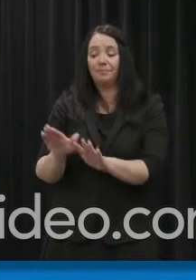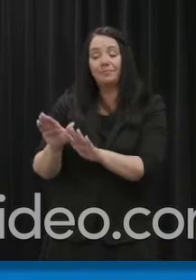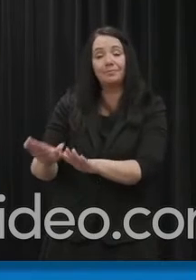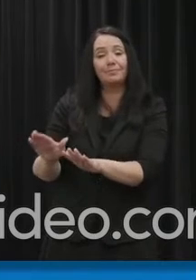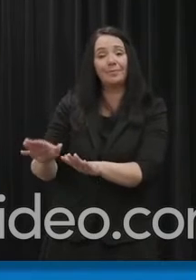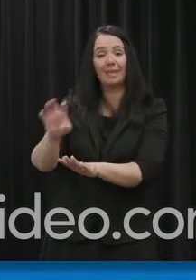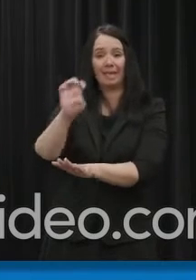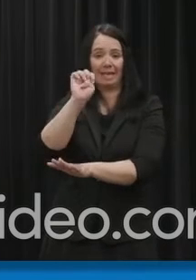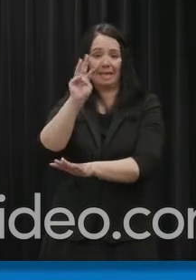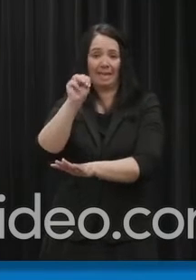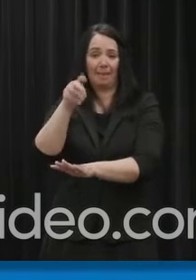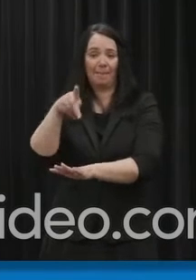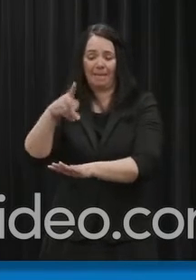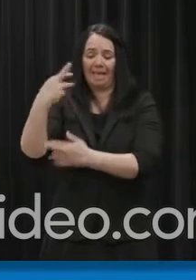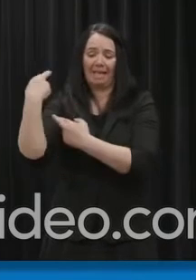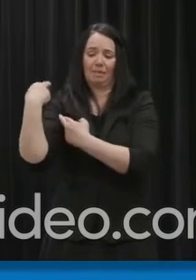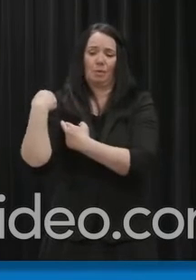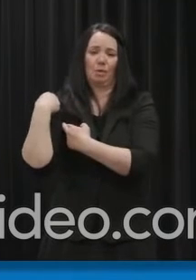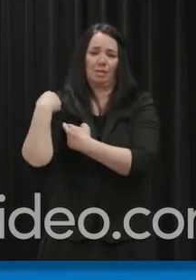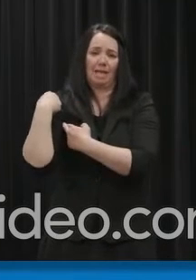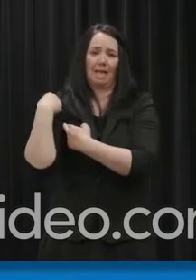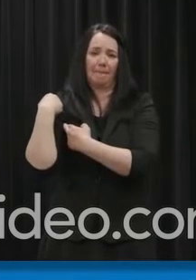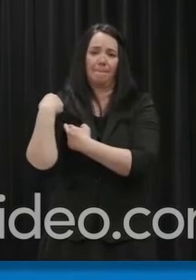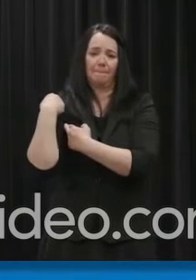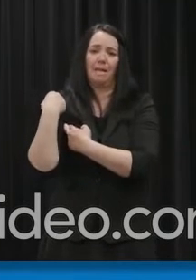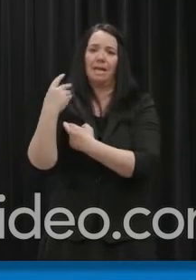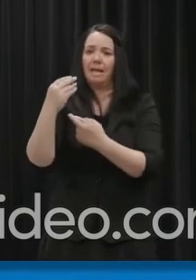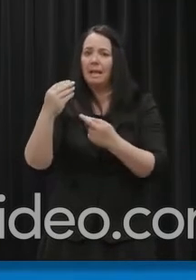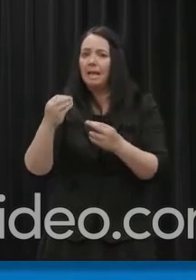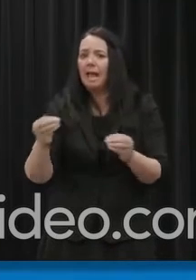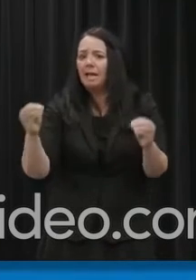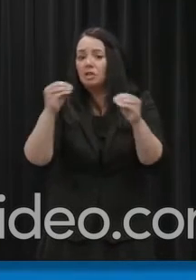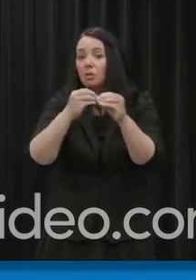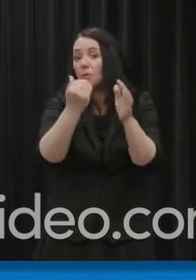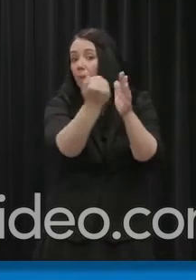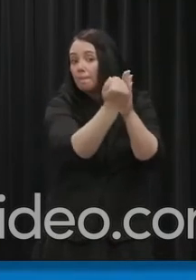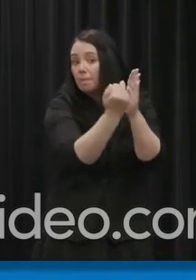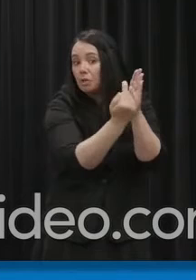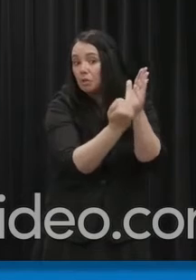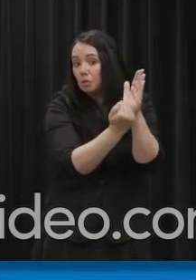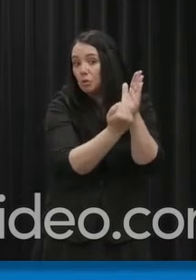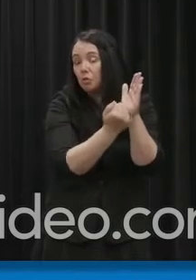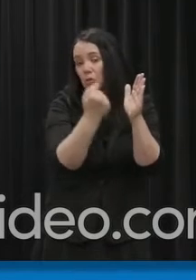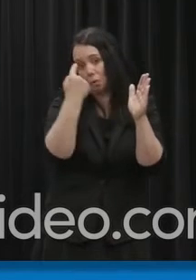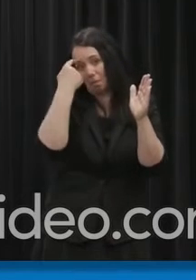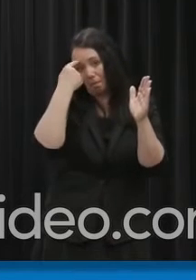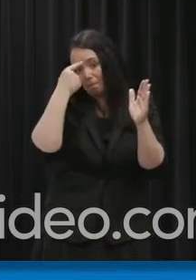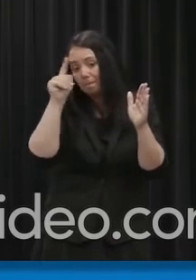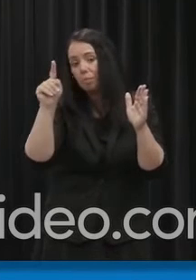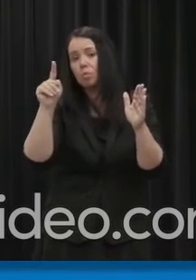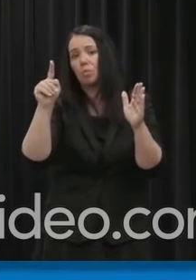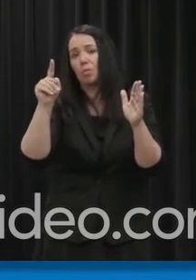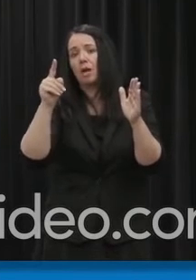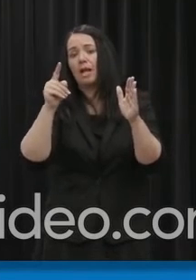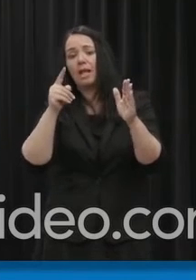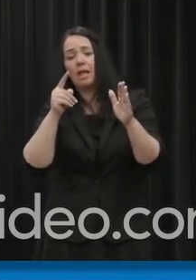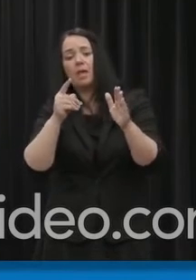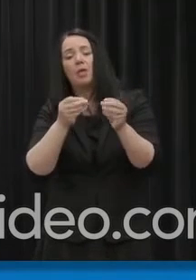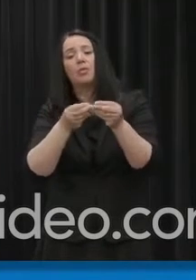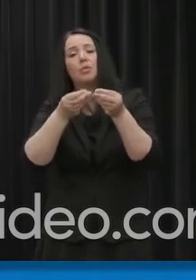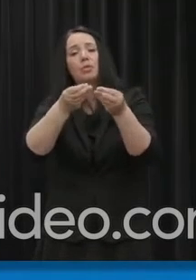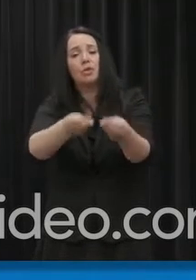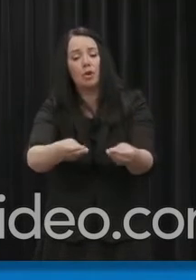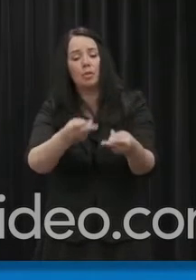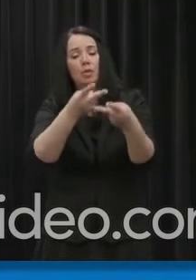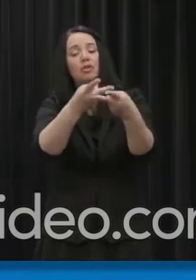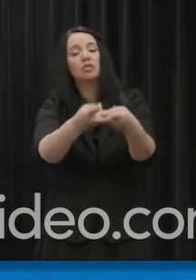risque de propagation du virus dans l'exercice de ses tâches en fournissant des soins à distance dans la mesure du possible et en